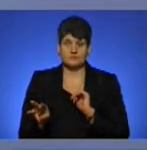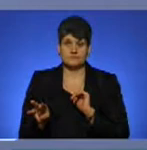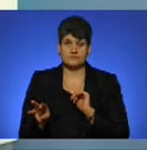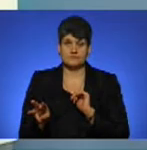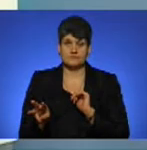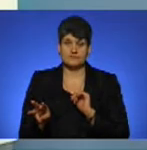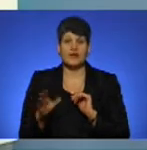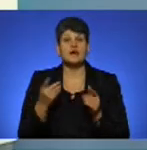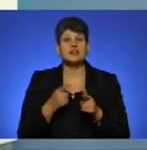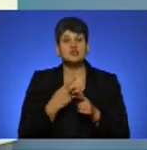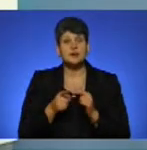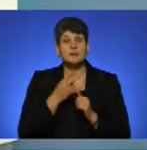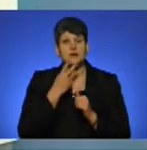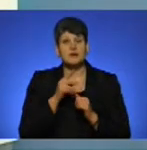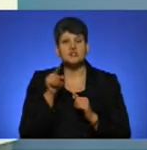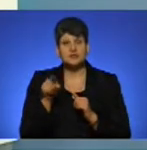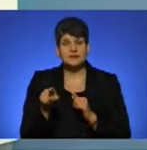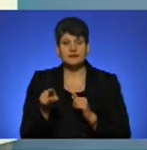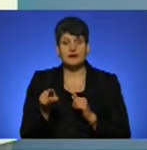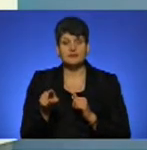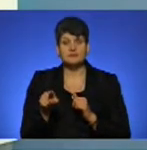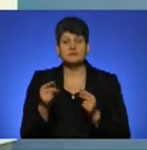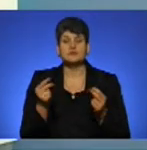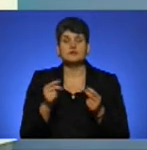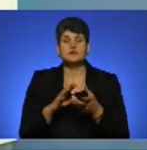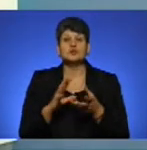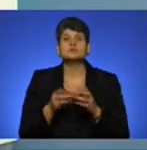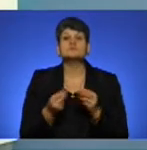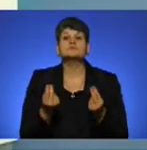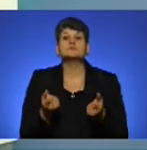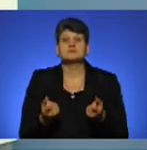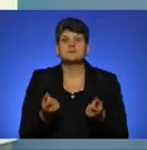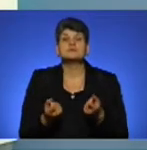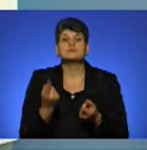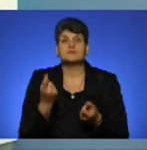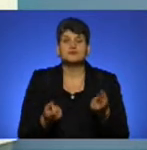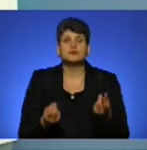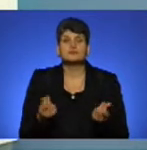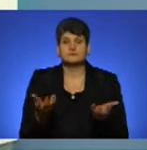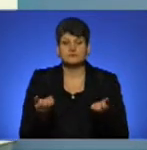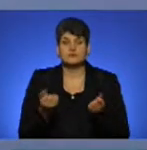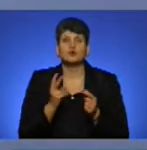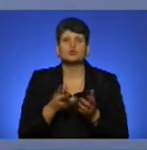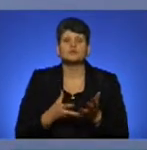Скажіть, передбачені вже там варіанти джерел фінансування цього проєкту і взагалі хто має фінансувати його?